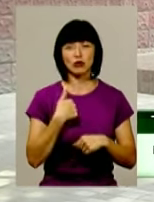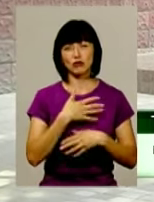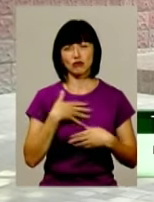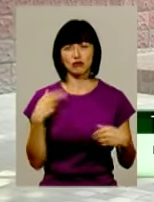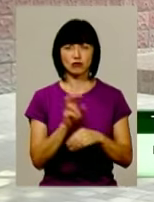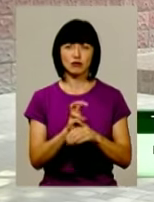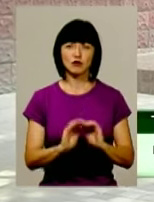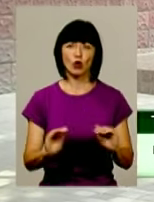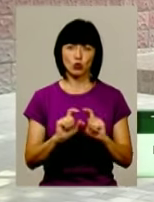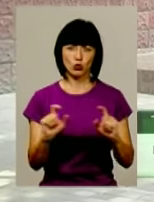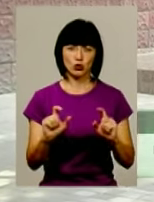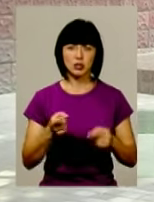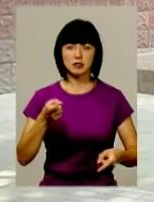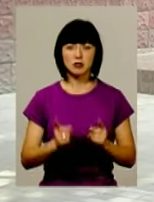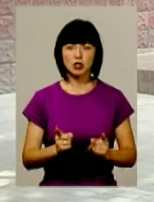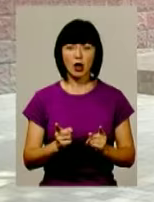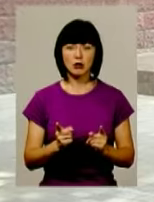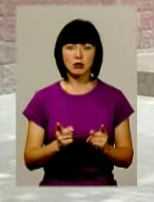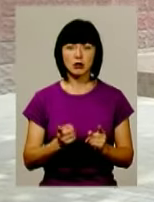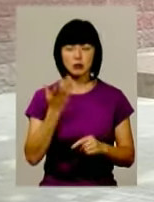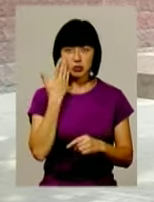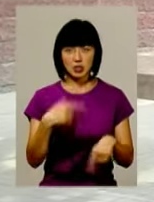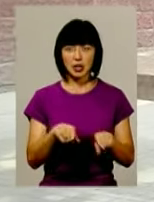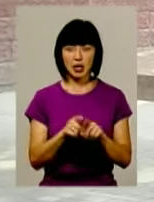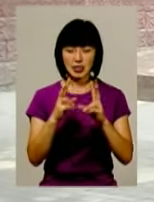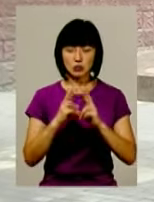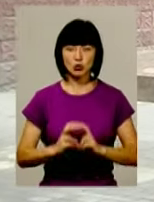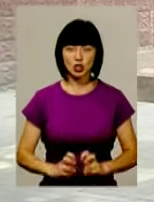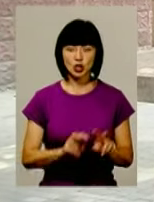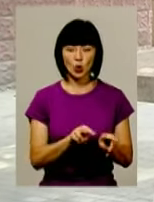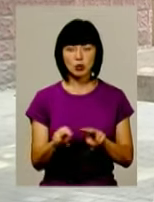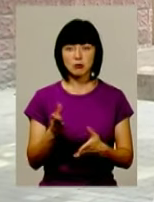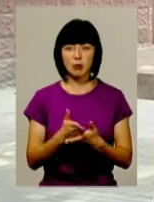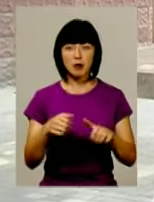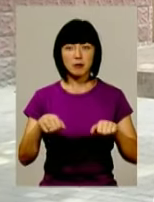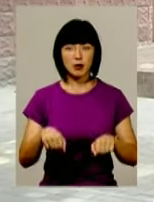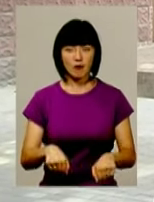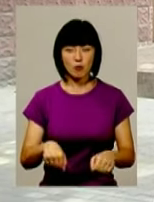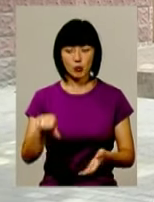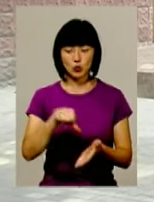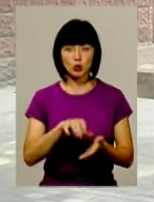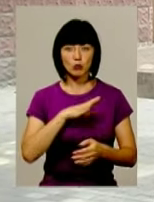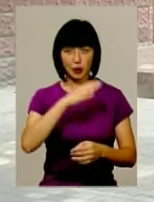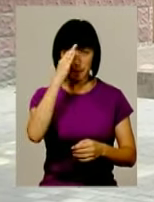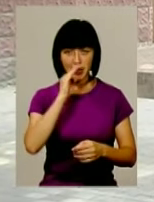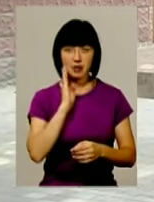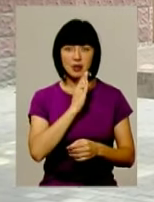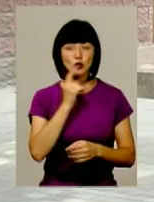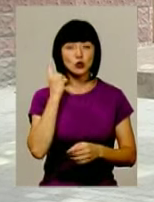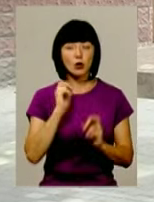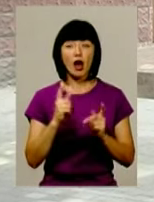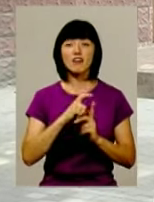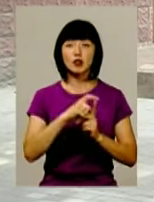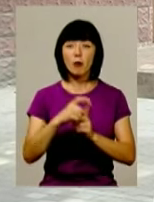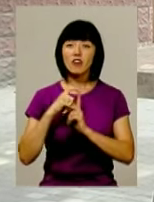би ще походив в садочок. То, звичайно, під час таких діагностичних досліджень мають право присутні батьки бути. І вони чують, як